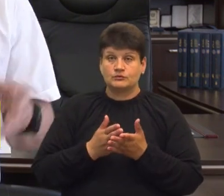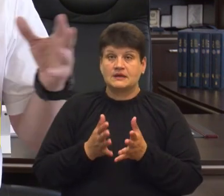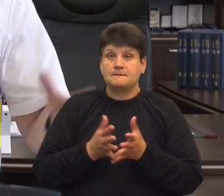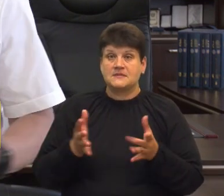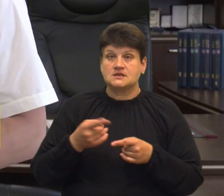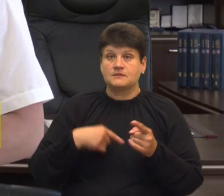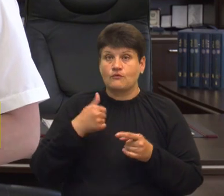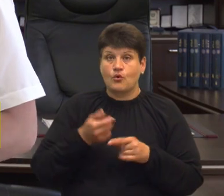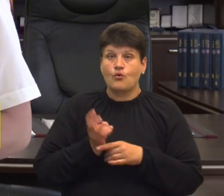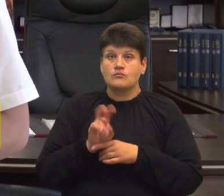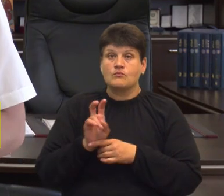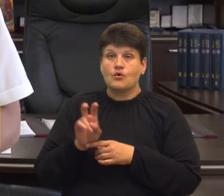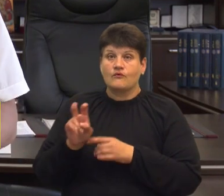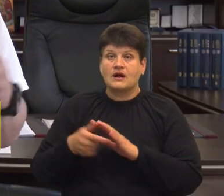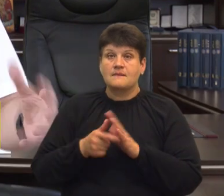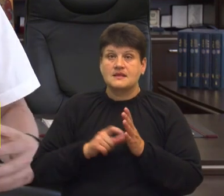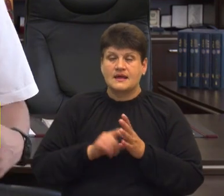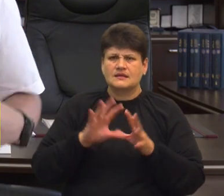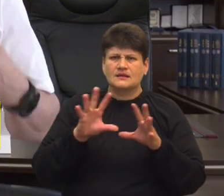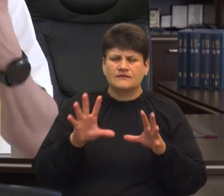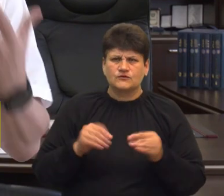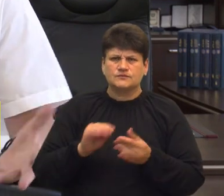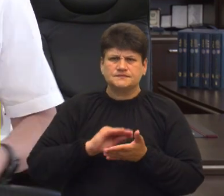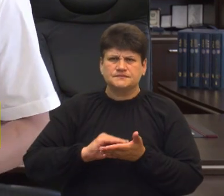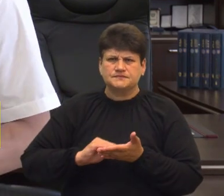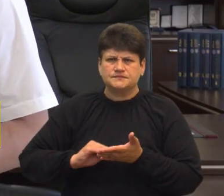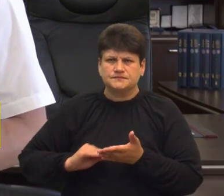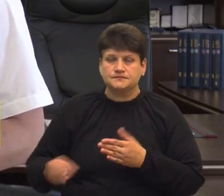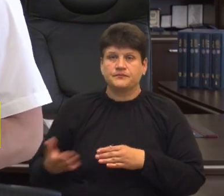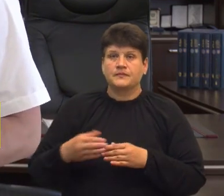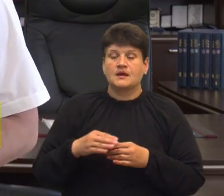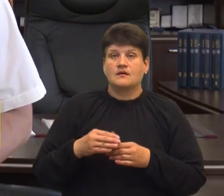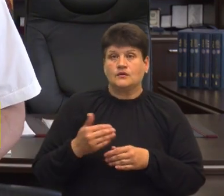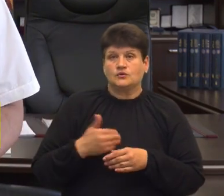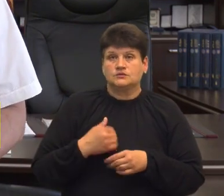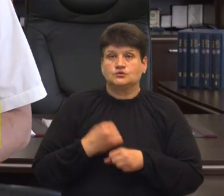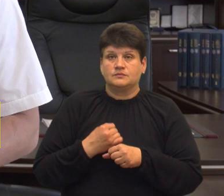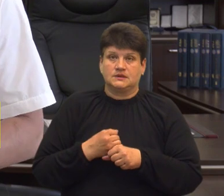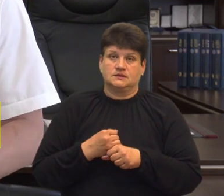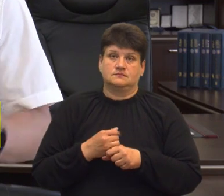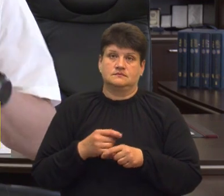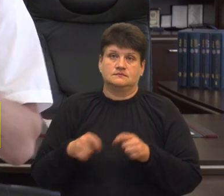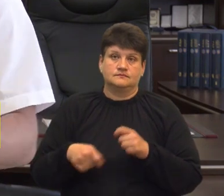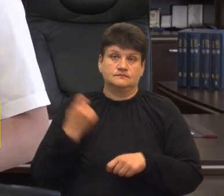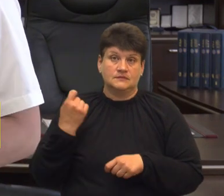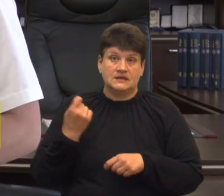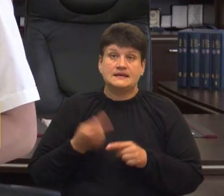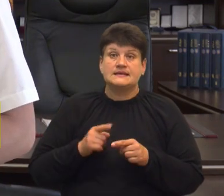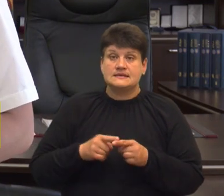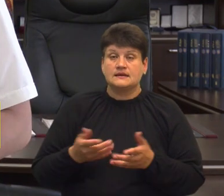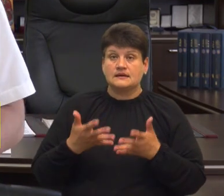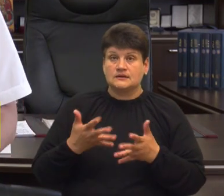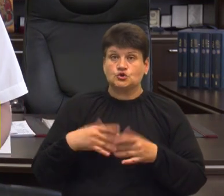ходив тут по кабінетах, всіх записував, пророкував споєння злочину. Тому, звісно, що слідство